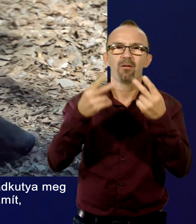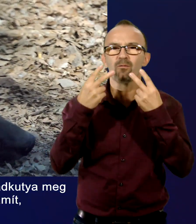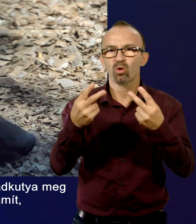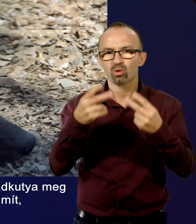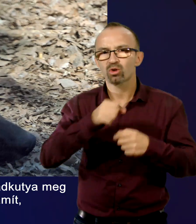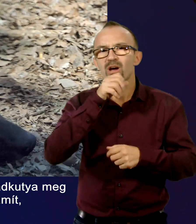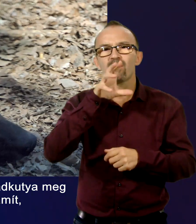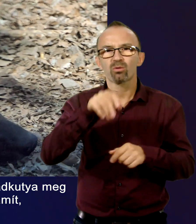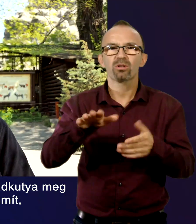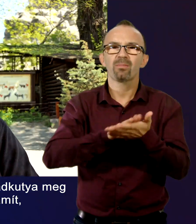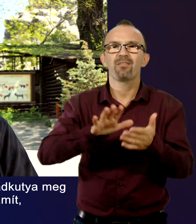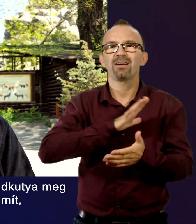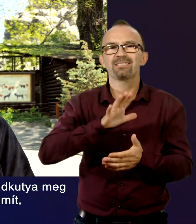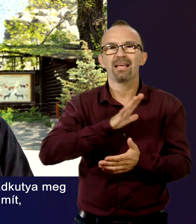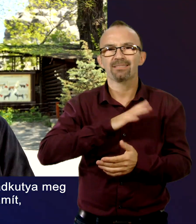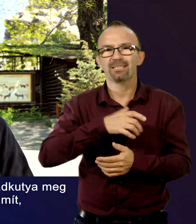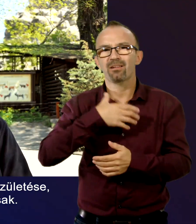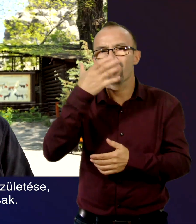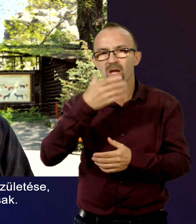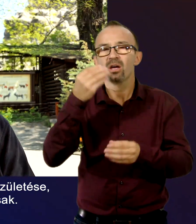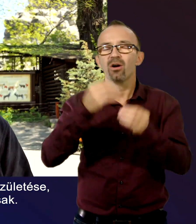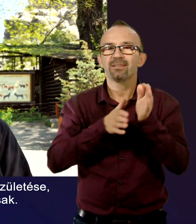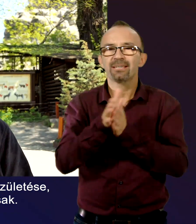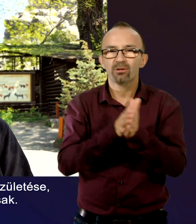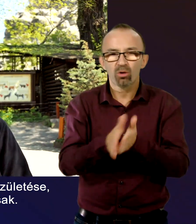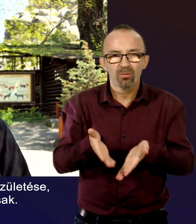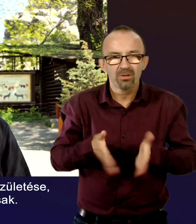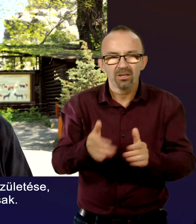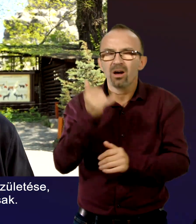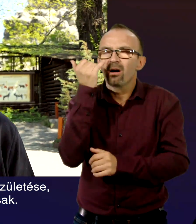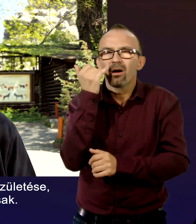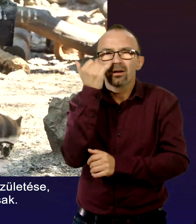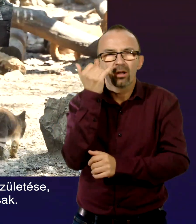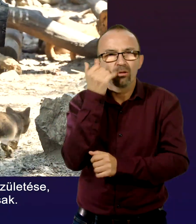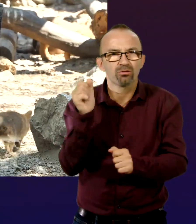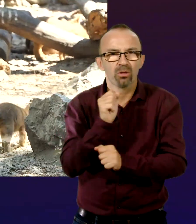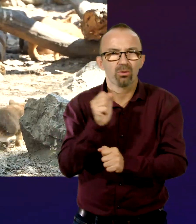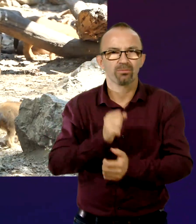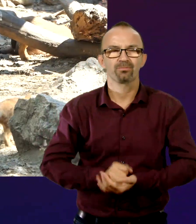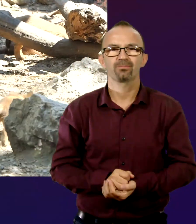fontos, és a vadkutya meg ilyen veszélyesztelt fajnak számít, de ugye azért is öröm a kicsit megszületésre, mert nagyon aranyosak.